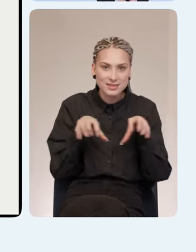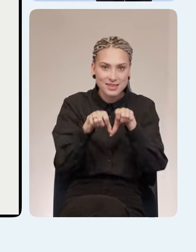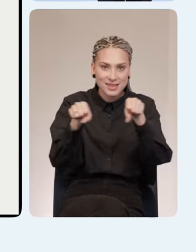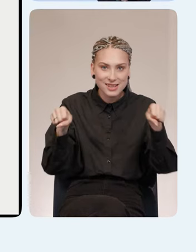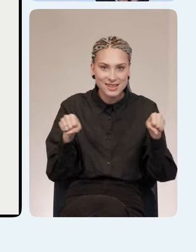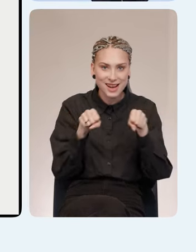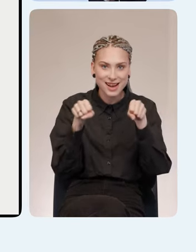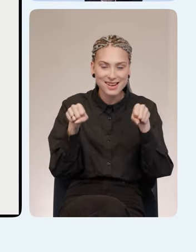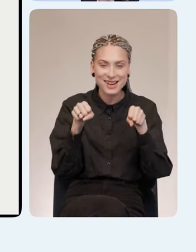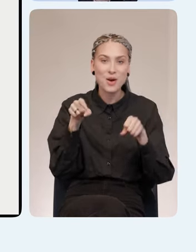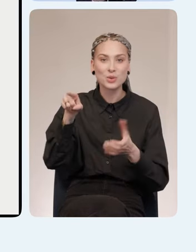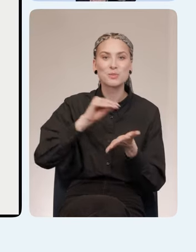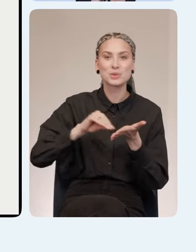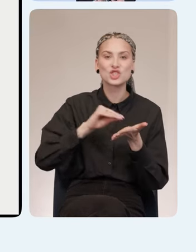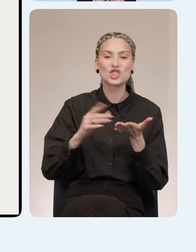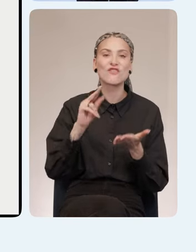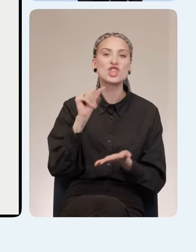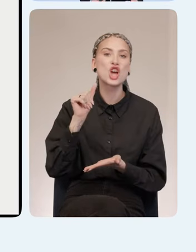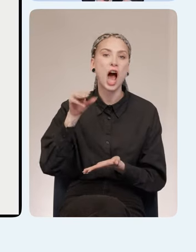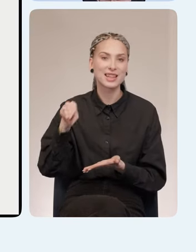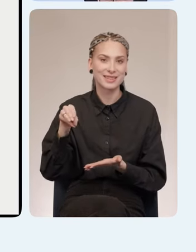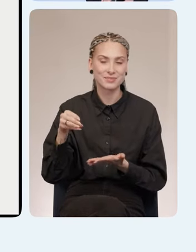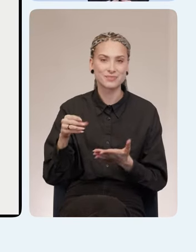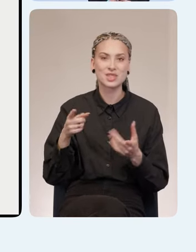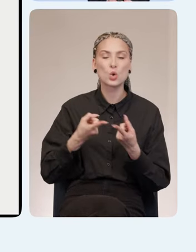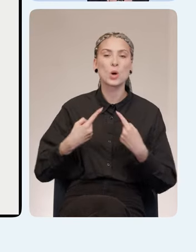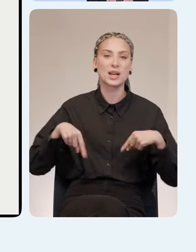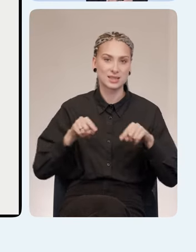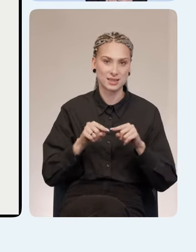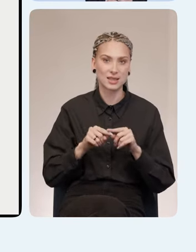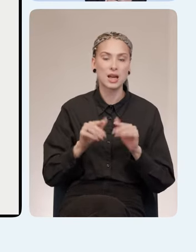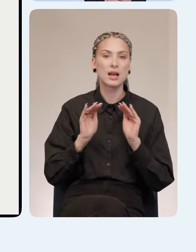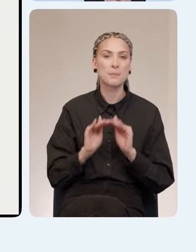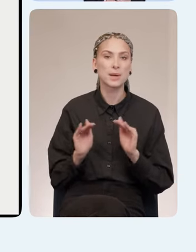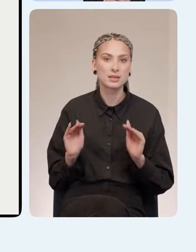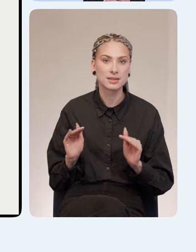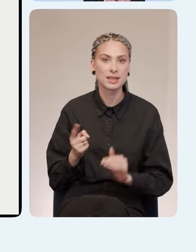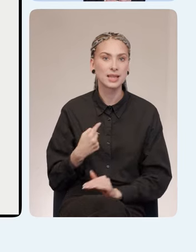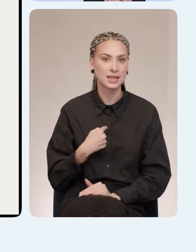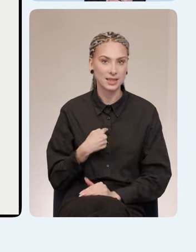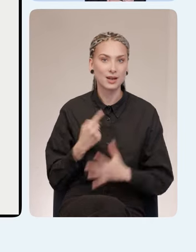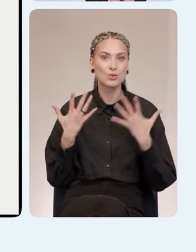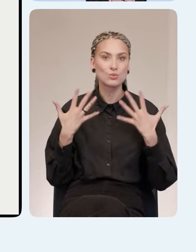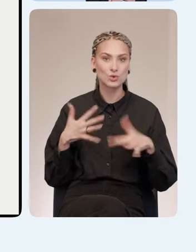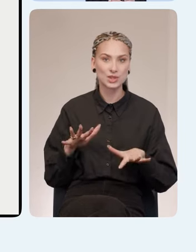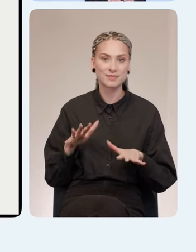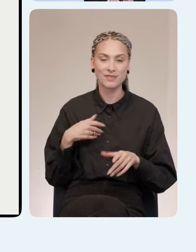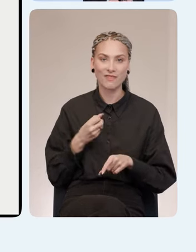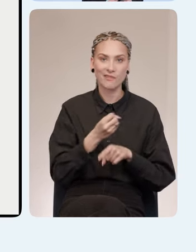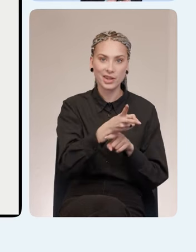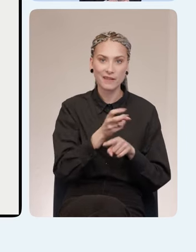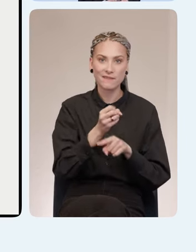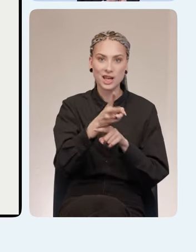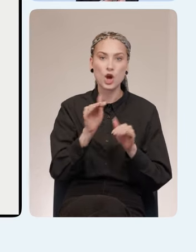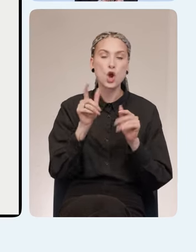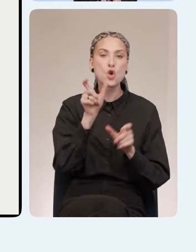И он пишет в общий чат с организаторами. Ребята, я уже устал отгонять людей